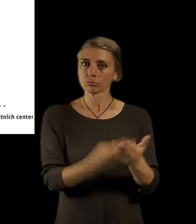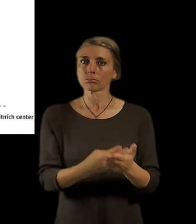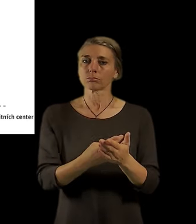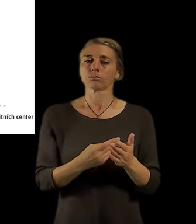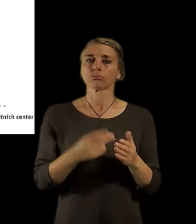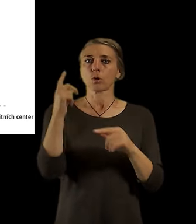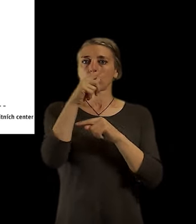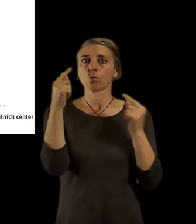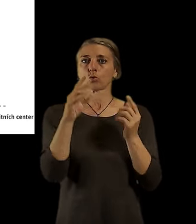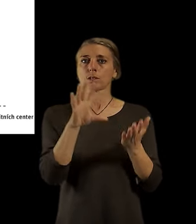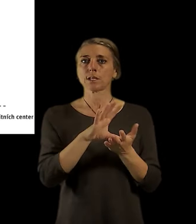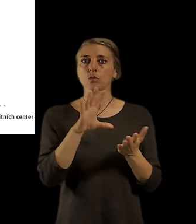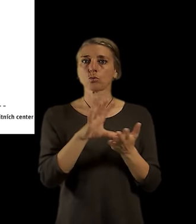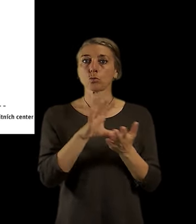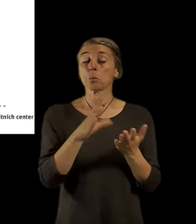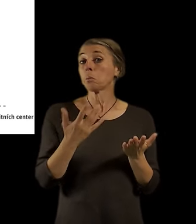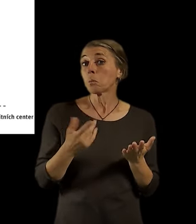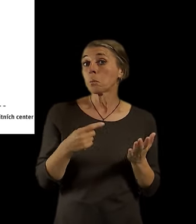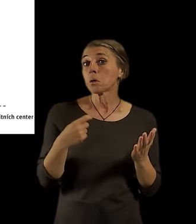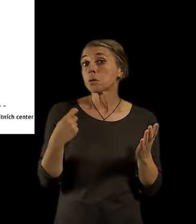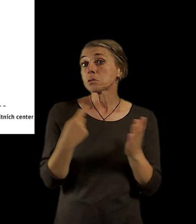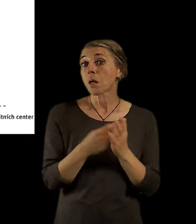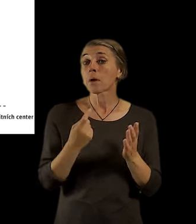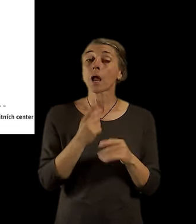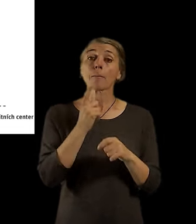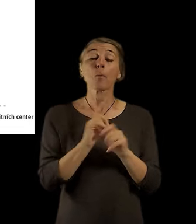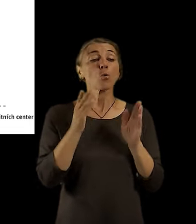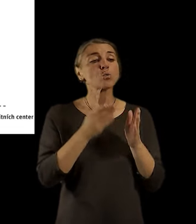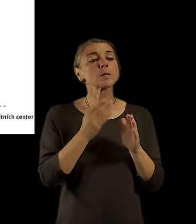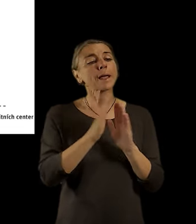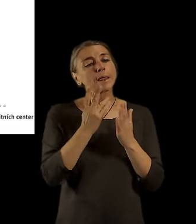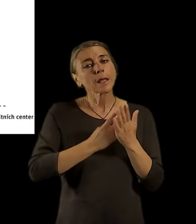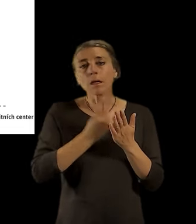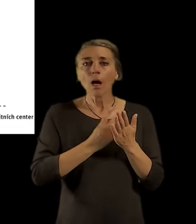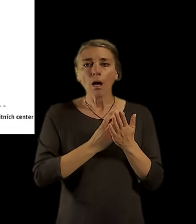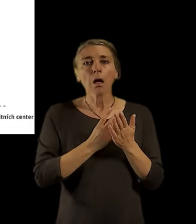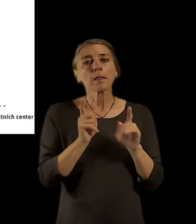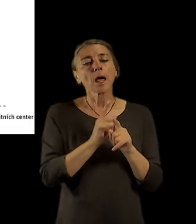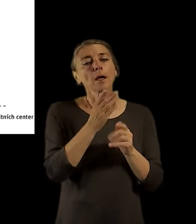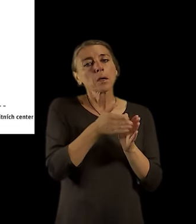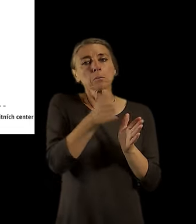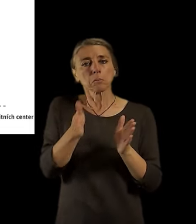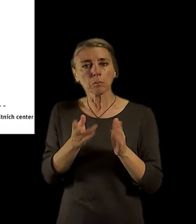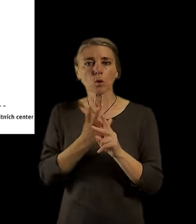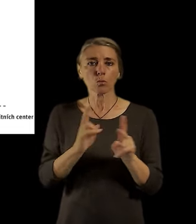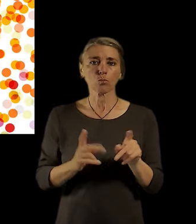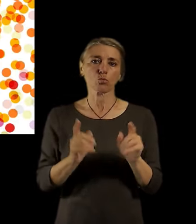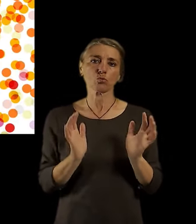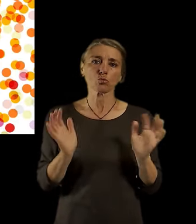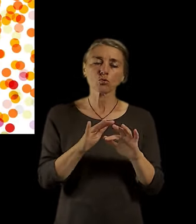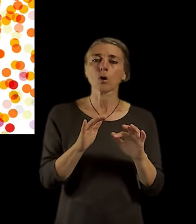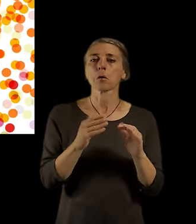takže určitá možnost substituce té funkce knihovny toho kulturního komunitní centra je a předpokládá se i do budoucna.